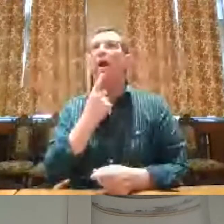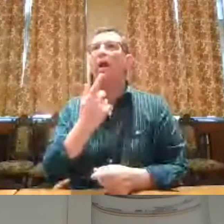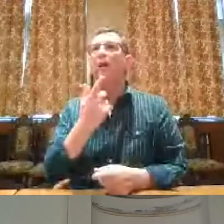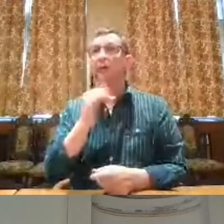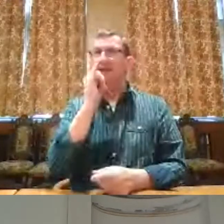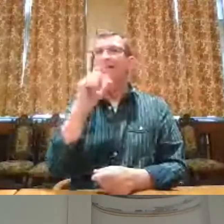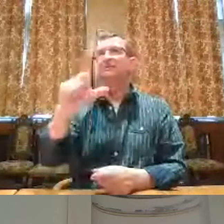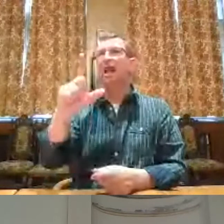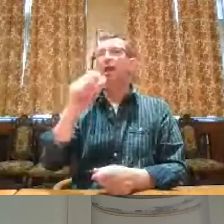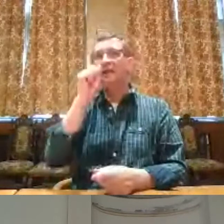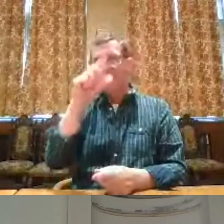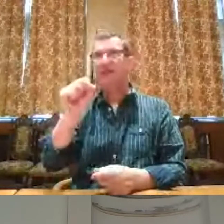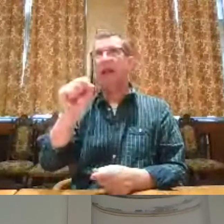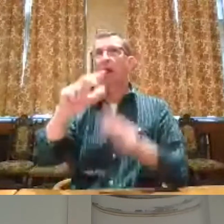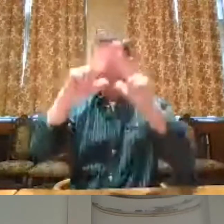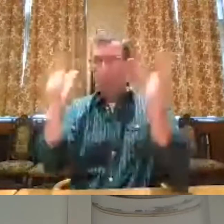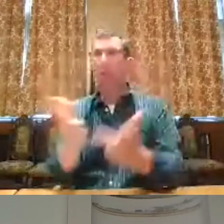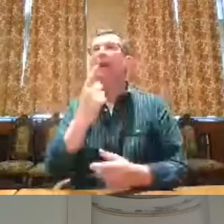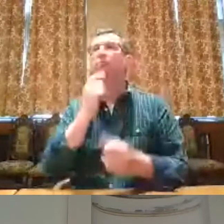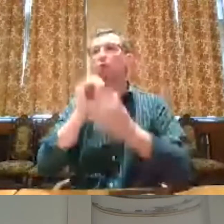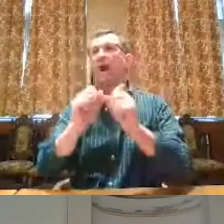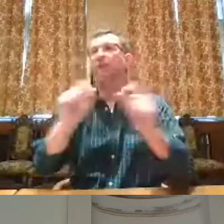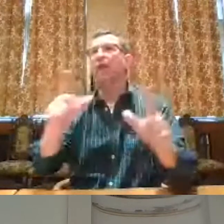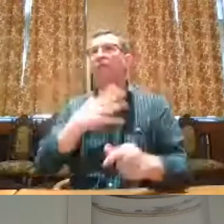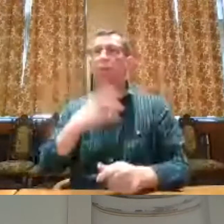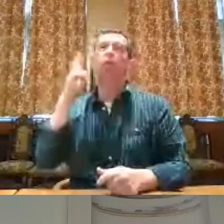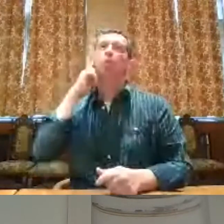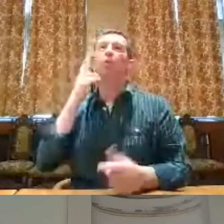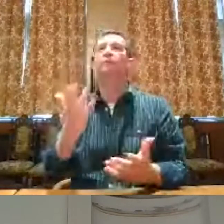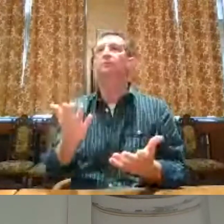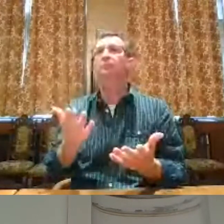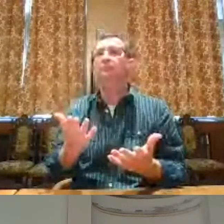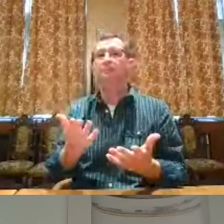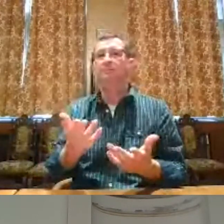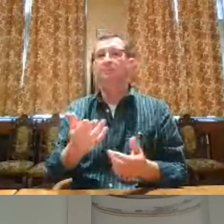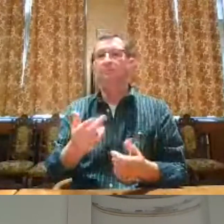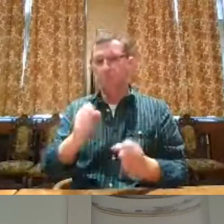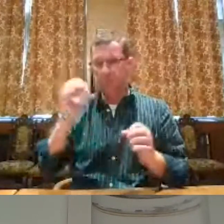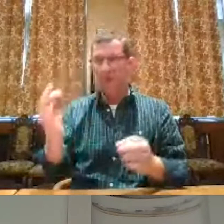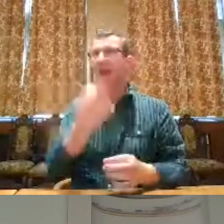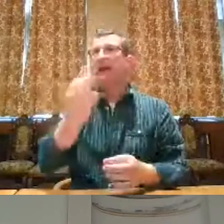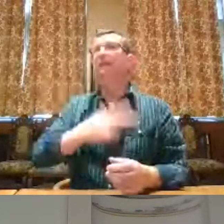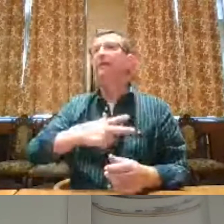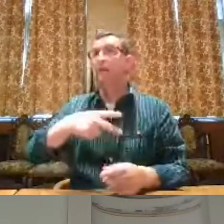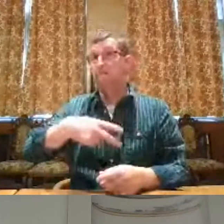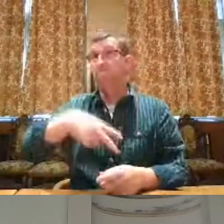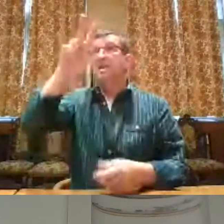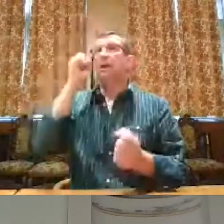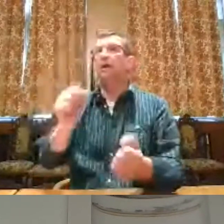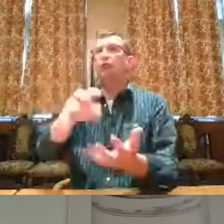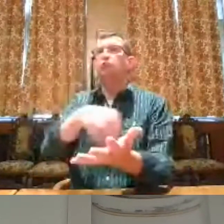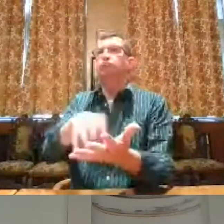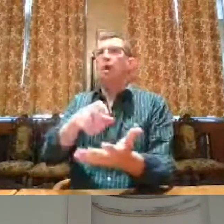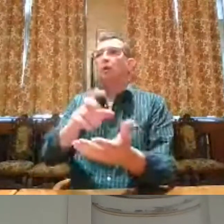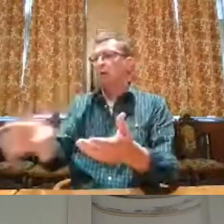Het is een beetje een wereldtaal. International Sign Language is dat ook voor dove. Dat is een beetje een wereldtaal.